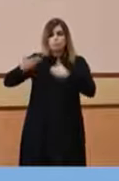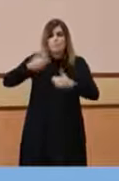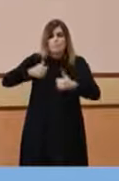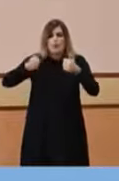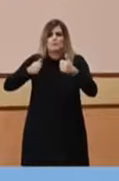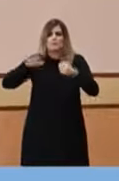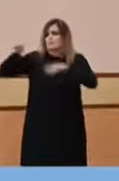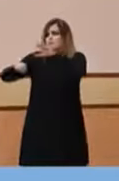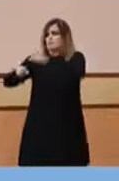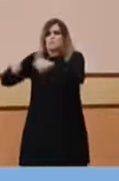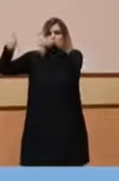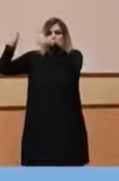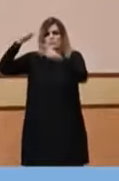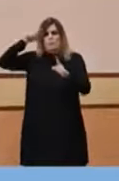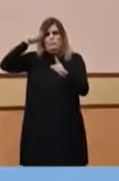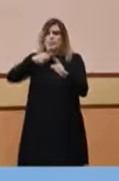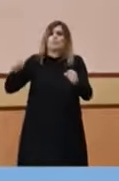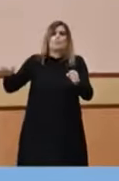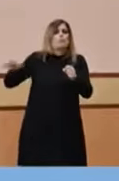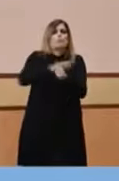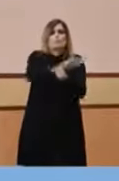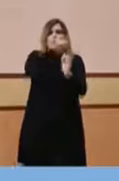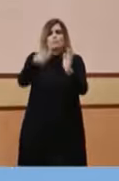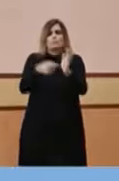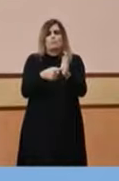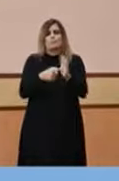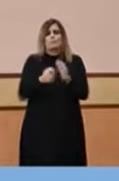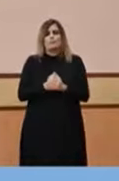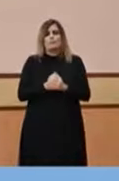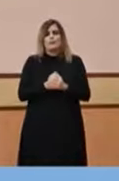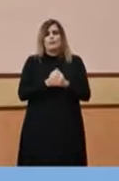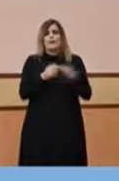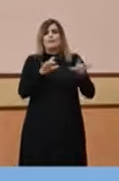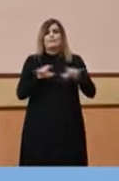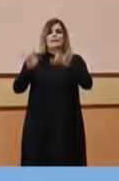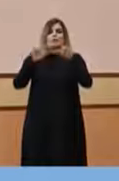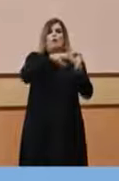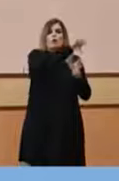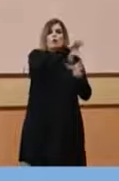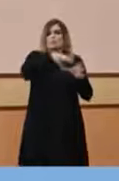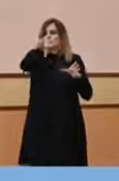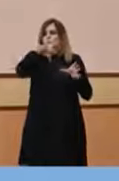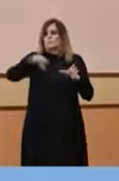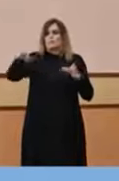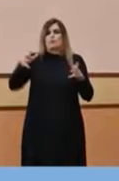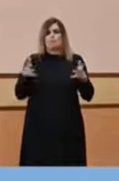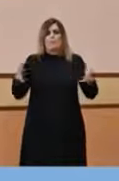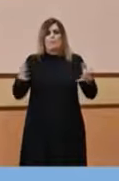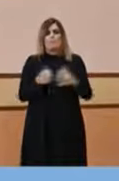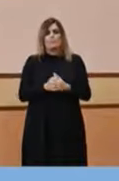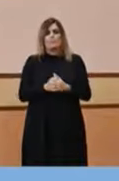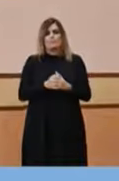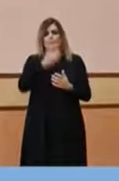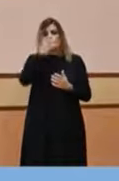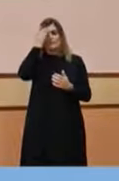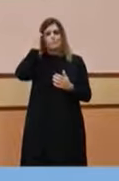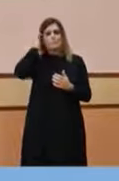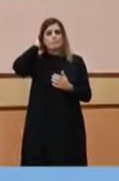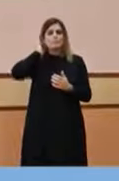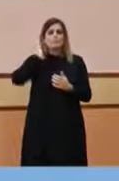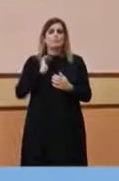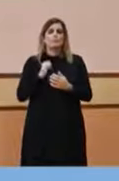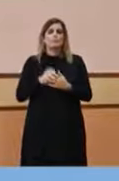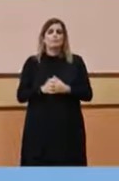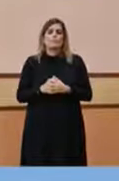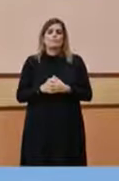fer aquestes cobertures. Aquesta és la distribució territorial i, simplement, acaba dient que, d'alguna manera,